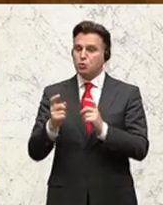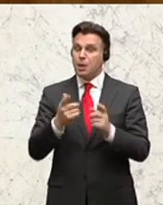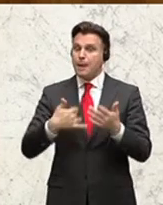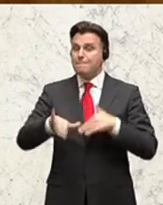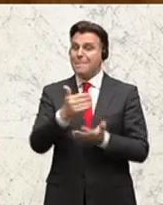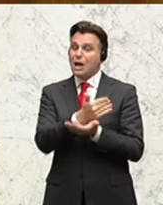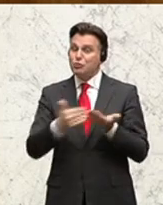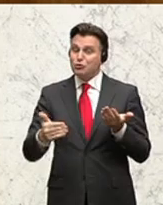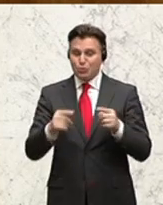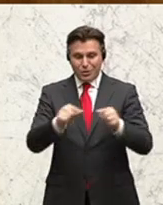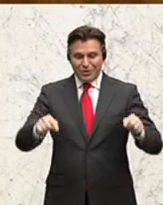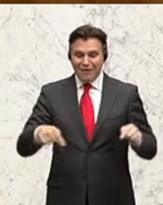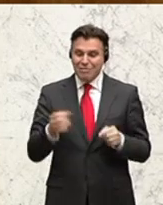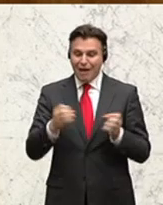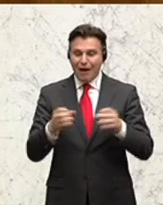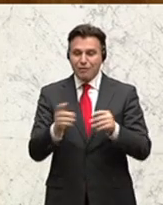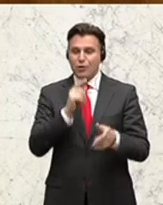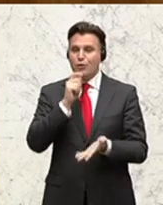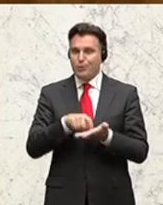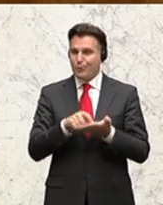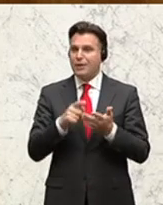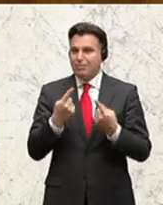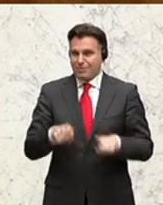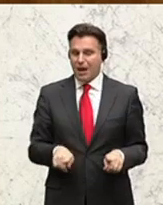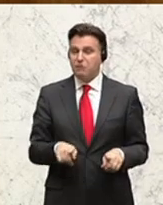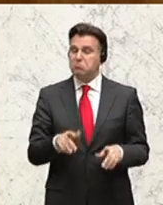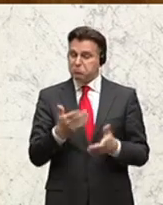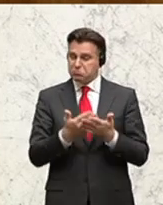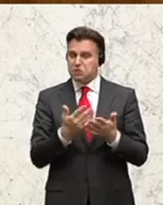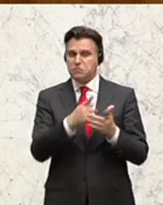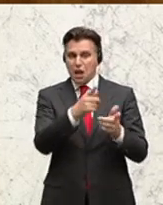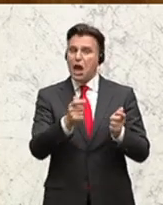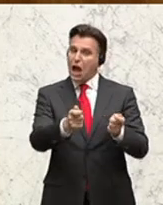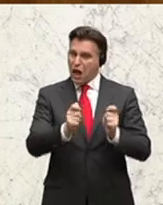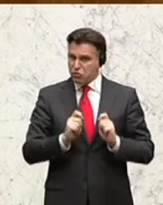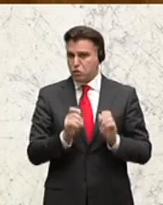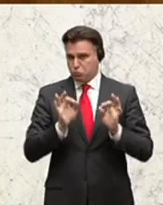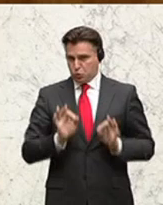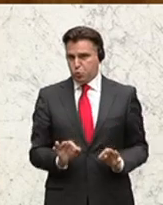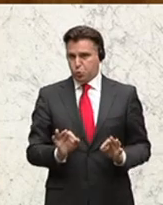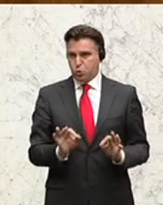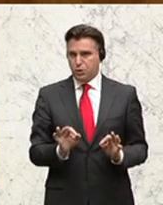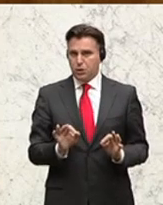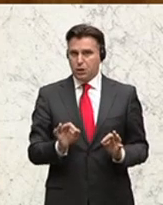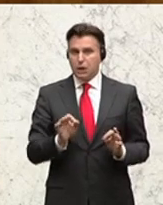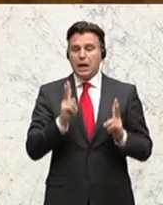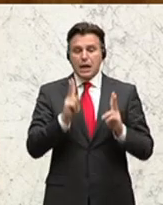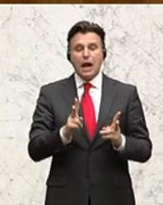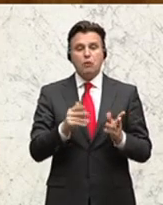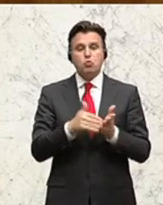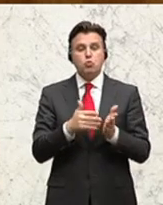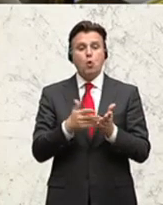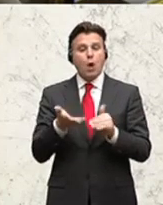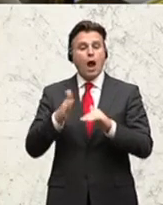nach oben zu bringen. Also hat dieser Antrag, denke ich, durchaus auch eine Berechtigung. Und es ist nicht gesagt, dass wir nicht auch noch besser